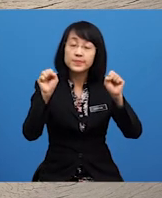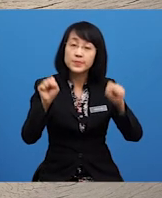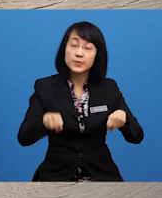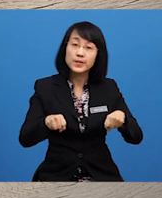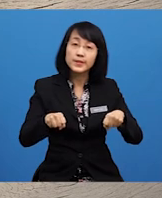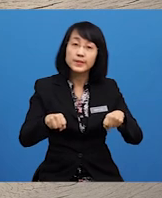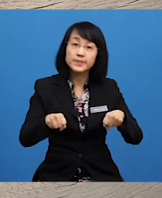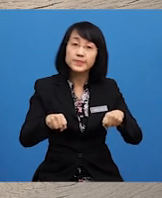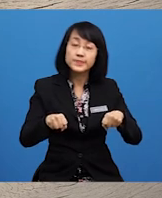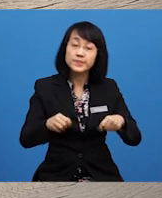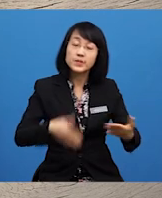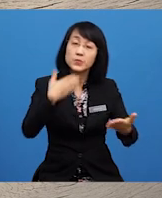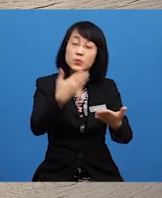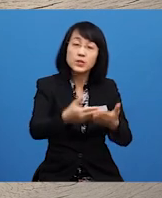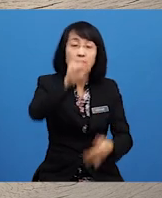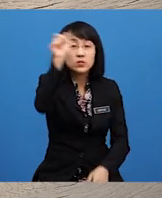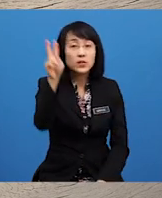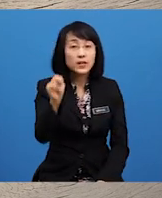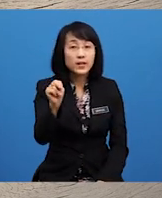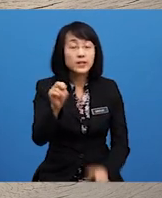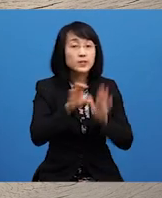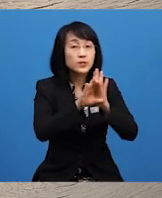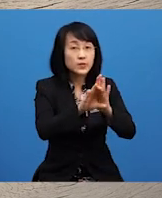Soalan Seperti